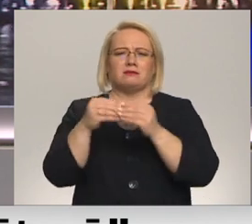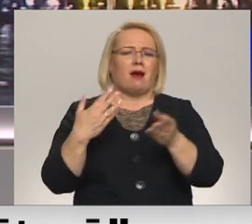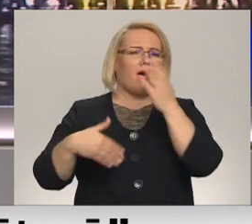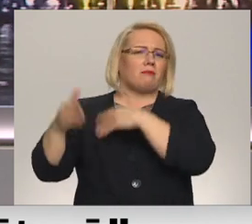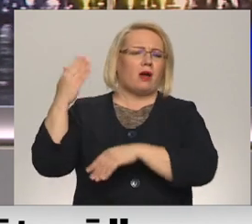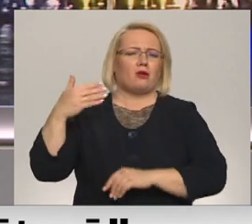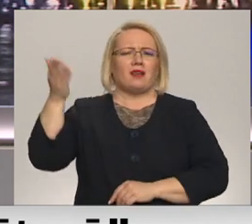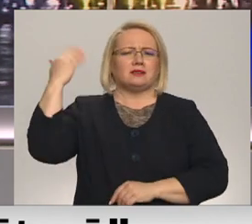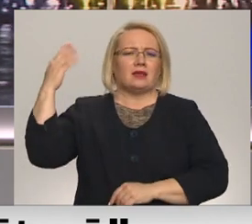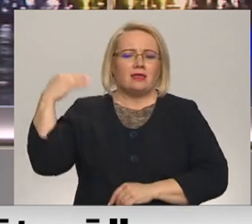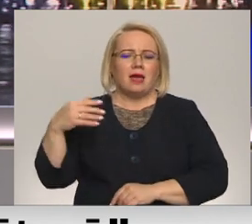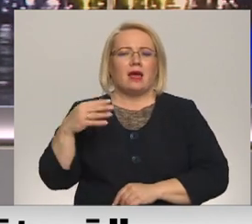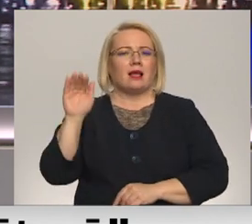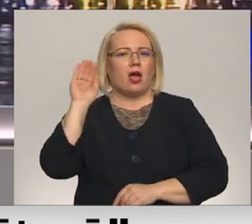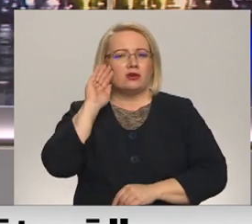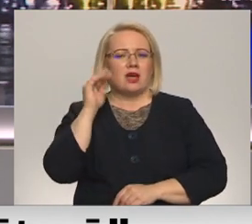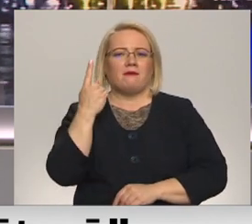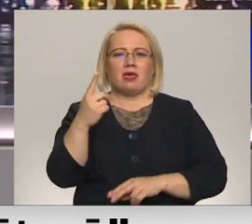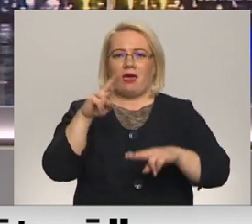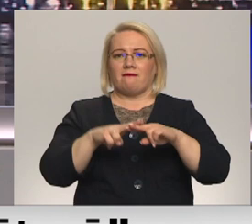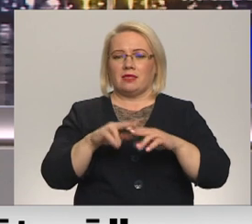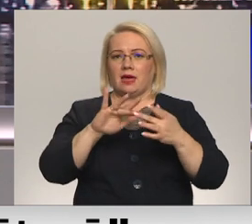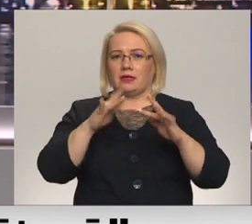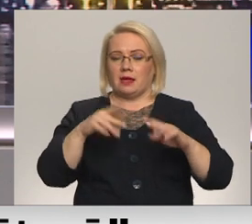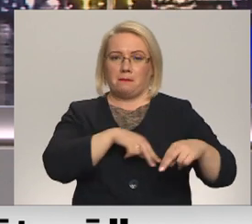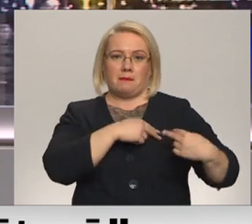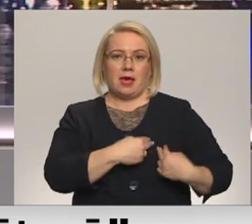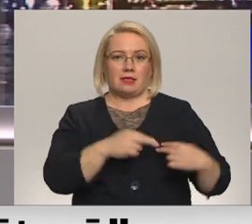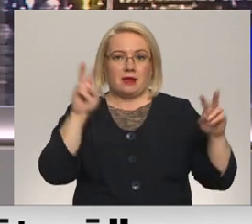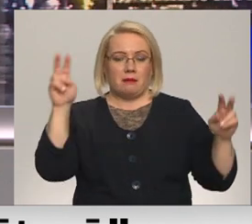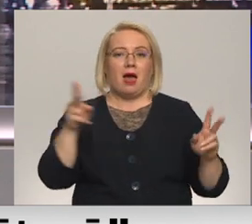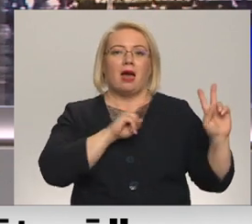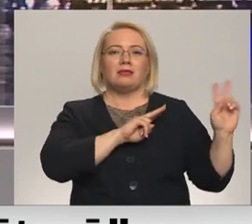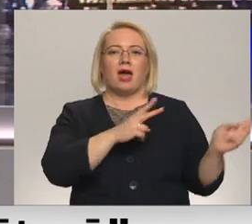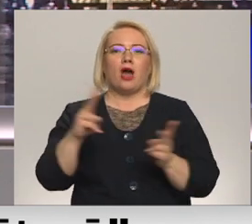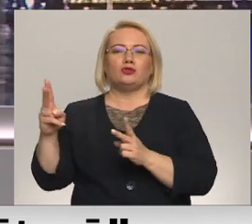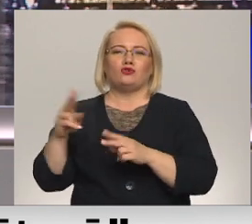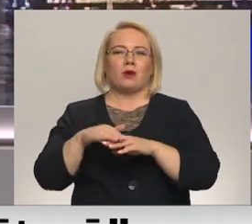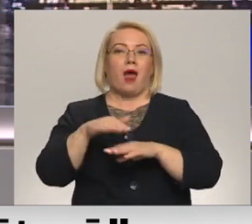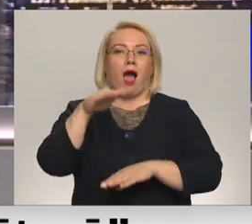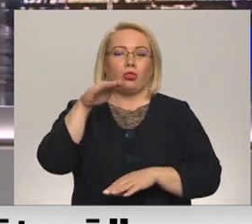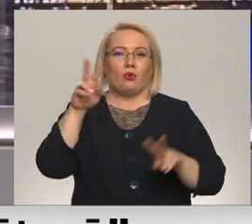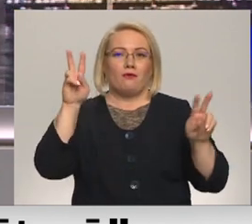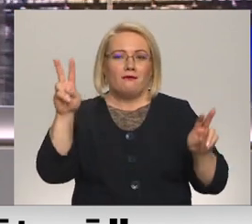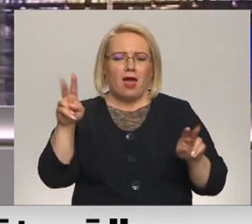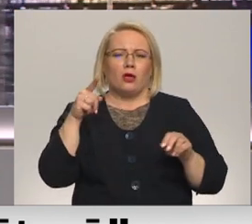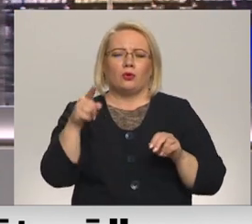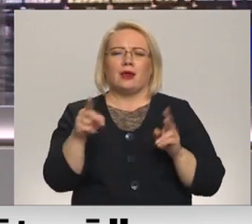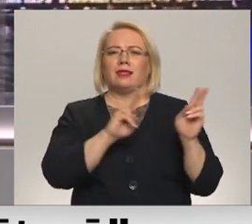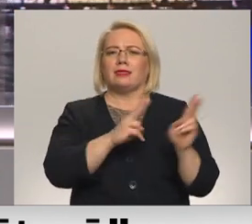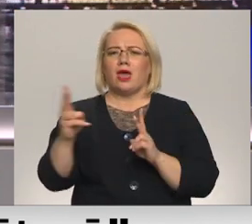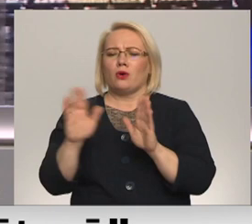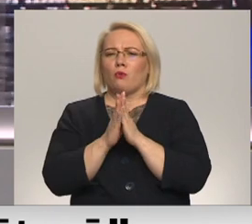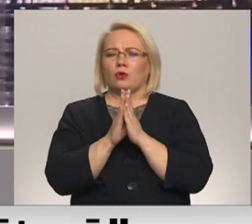tagad skatāmi un klausāmi vienu vietu internetā. Biedrība – daņģu krātuve, laidu sklajā lielāko Latvijā dejojamo daņģi burtnīcu